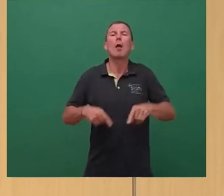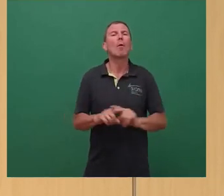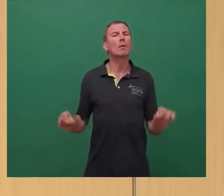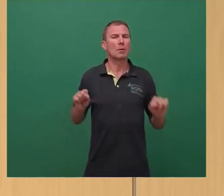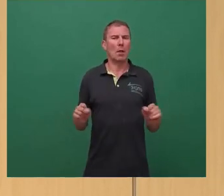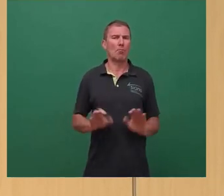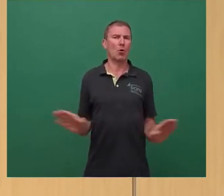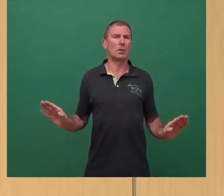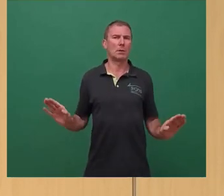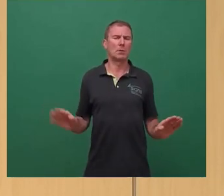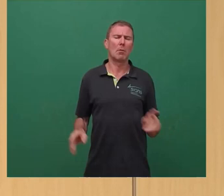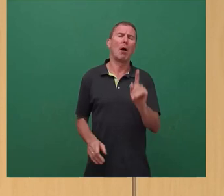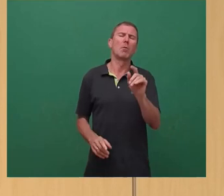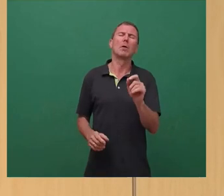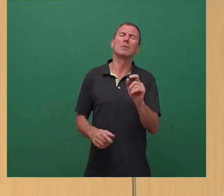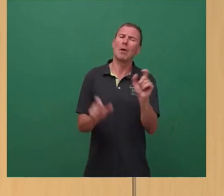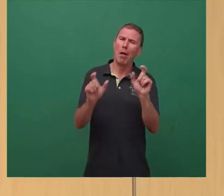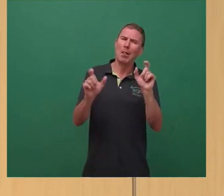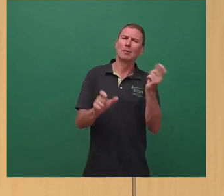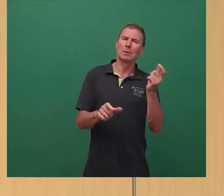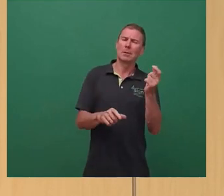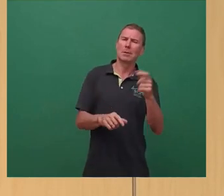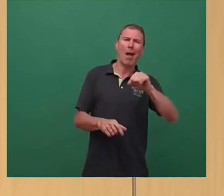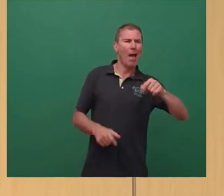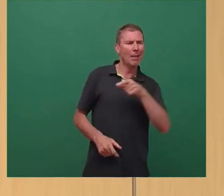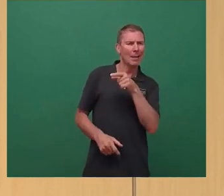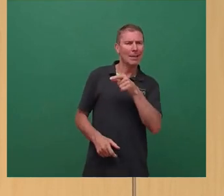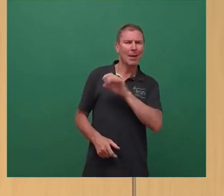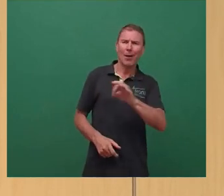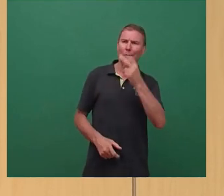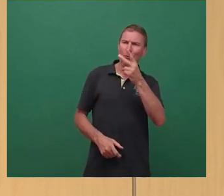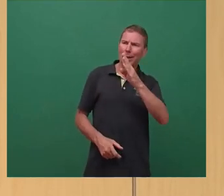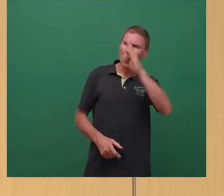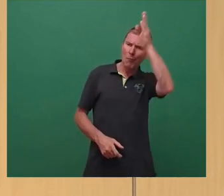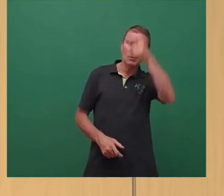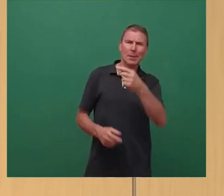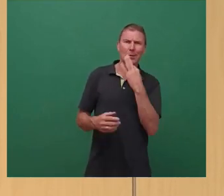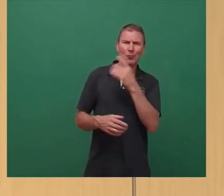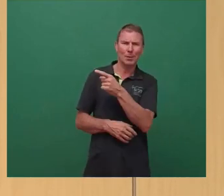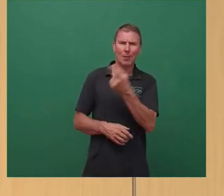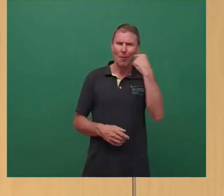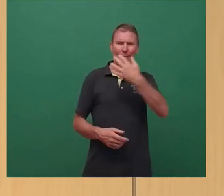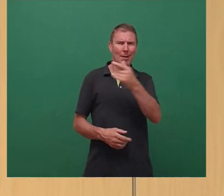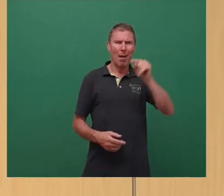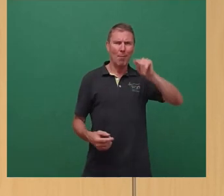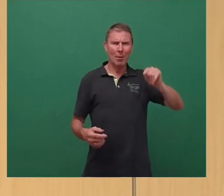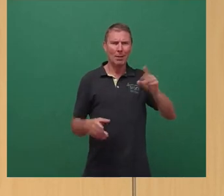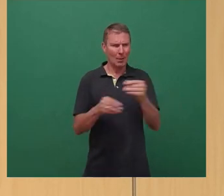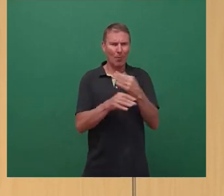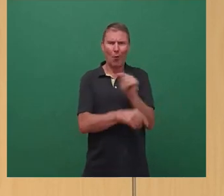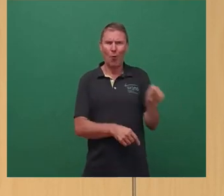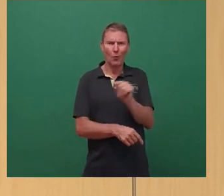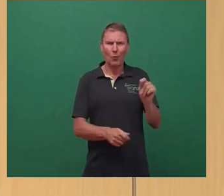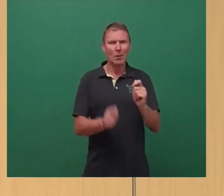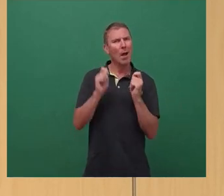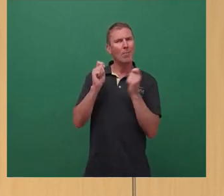Wobei es durchaus amüsant ist, dass ausgerechnet die Linke von Gutachterirrsinn spricht, nachdem sie vor wenigen Monaten zusammen mit den Grünen per Antrag